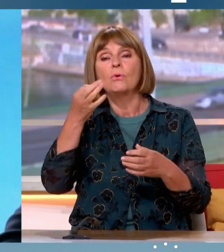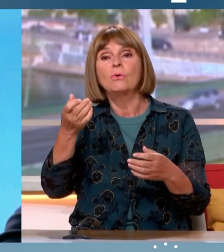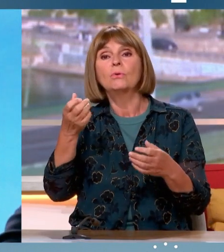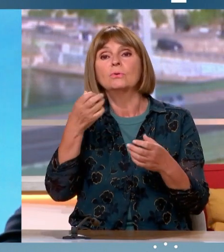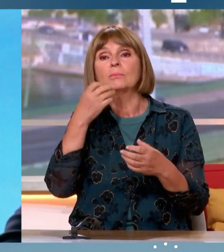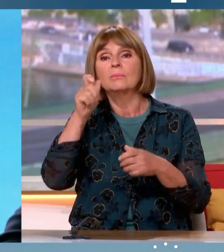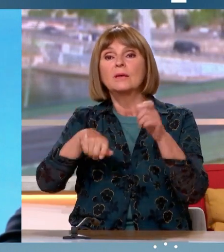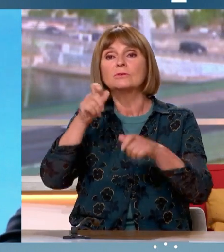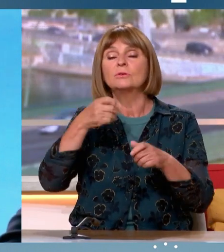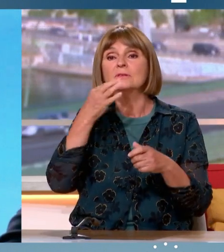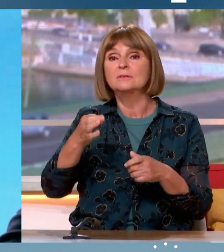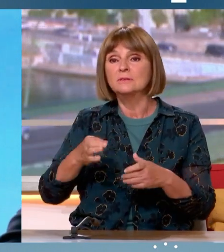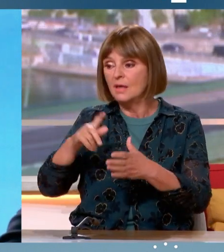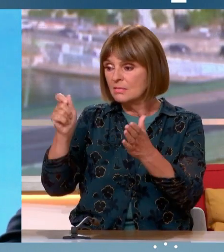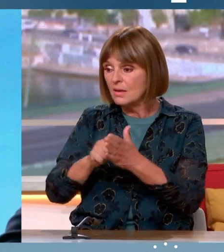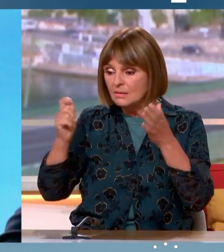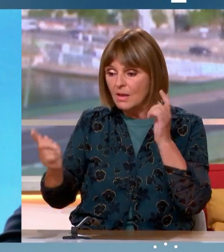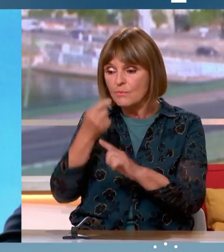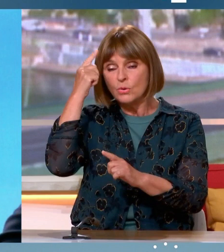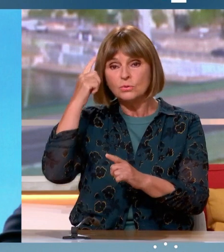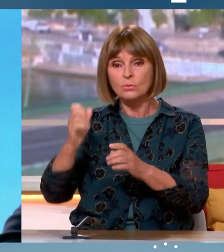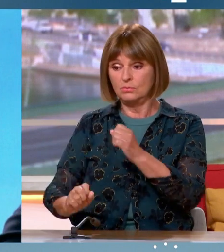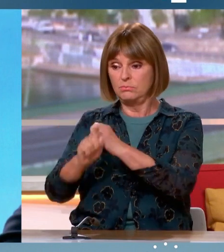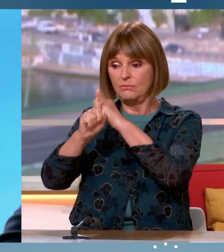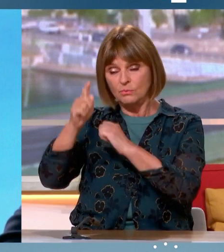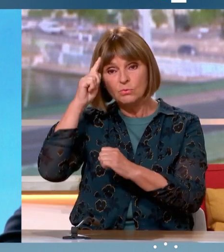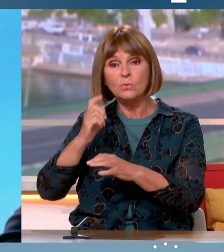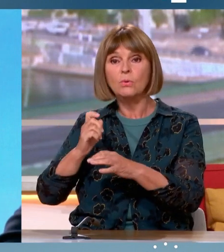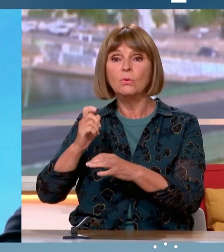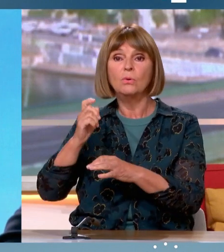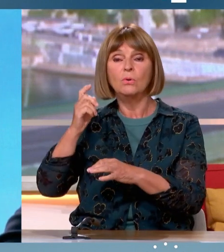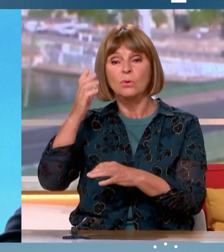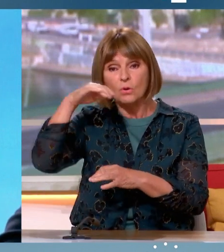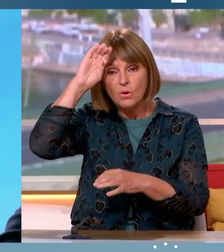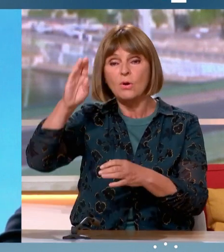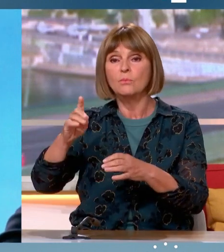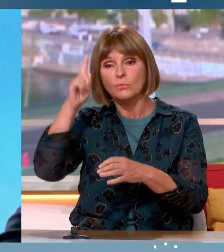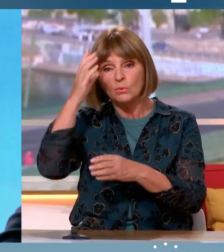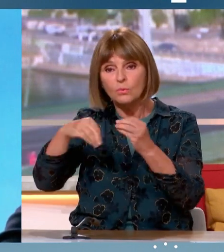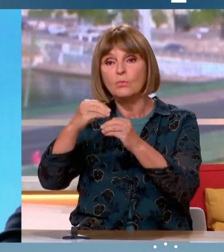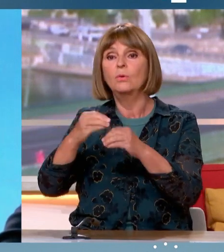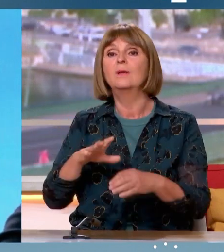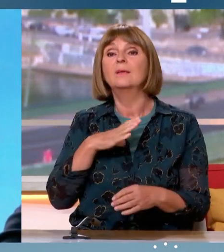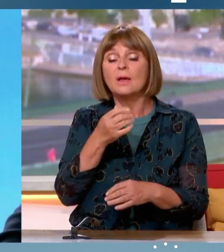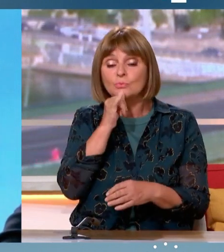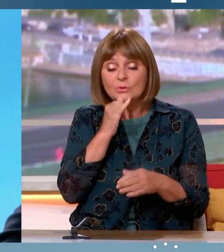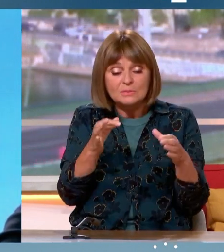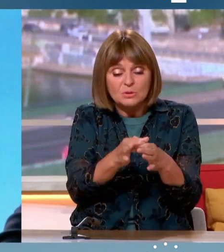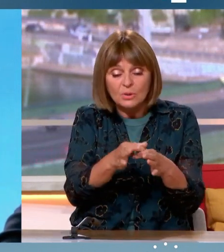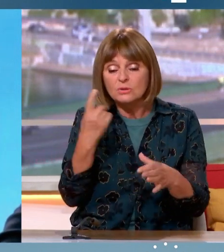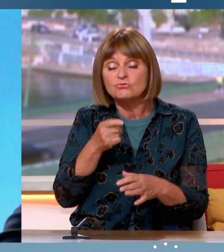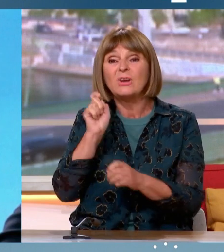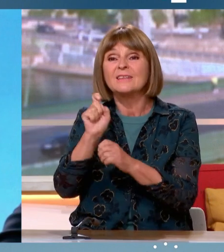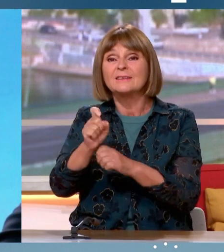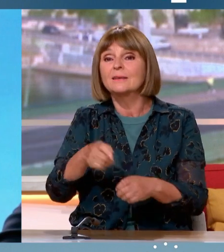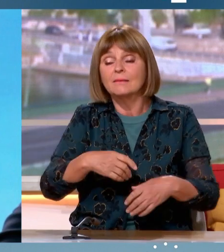a salué ce jour historique encore une fois pour l'Europe et pour le monde. Il n qu'une petite minorité ici qui vient polluer le quotidien quoi qu'on fasse. Évidemment